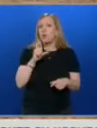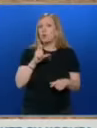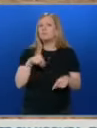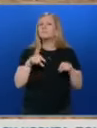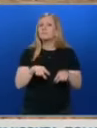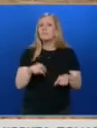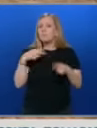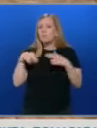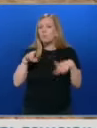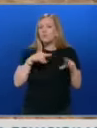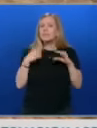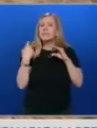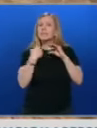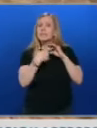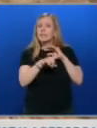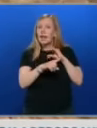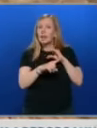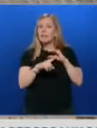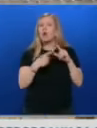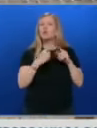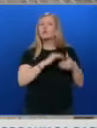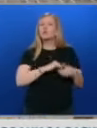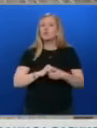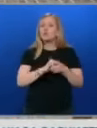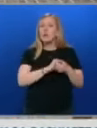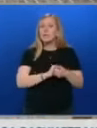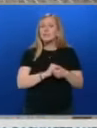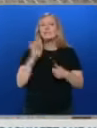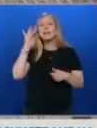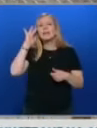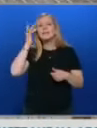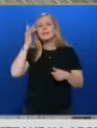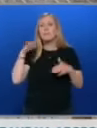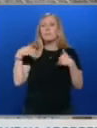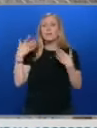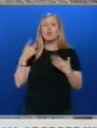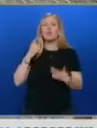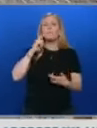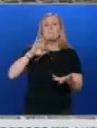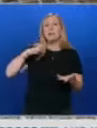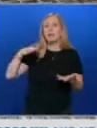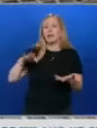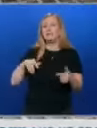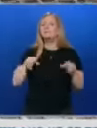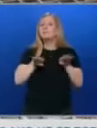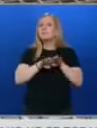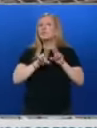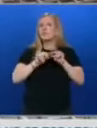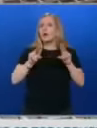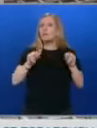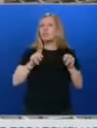сигнал на еколозите от Сдружение за дива природа Балкани. От еко министерството изтъкват още, че